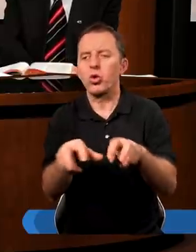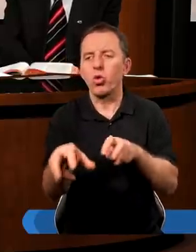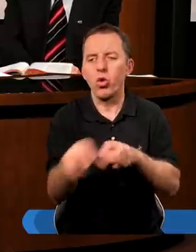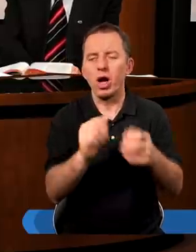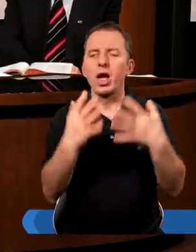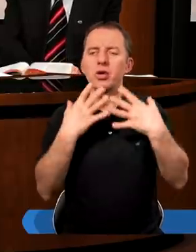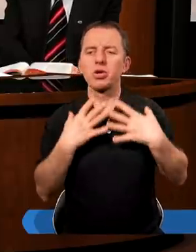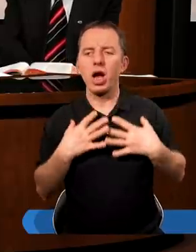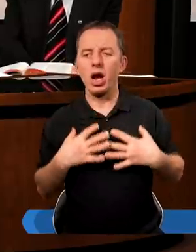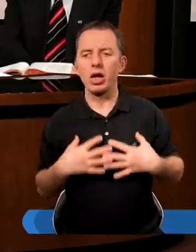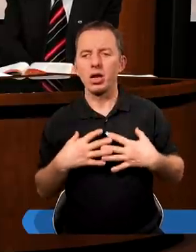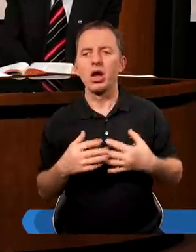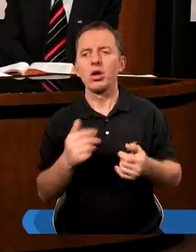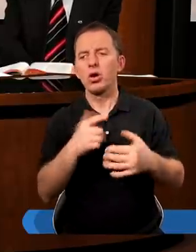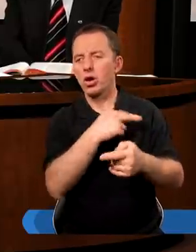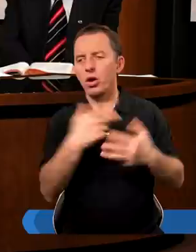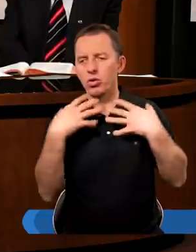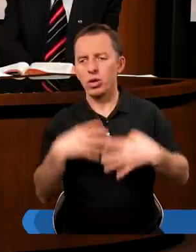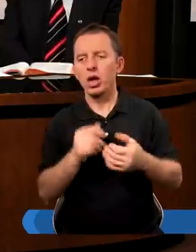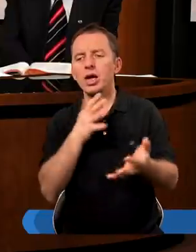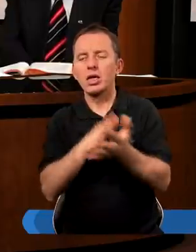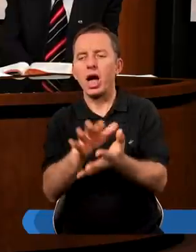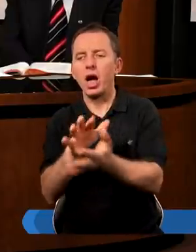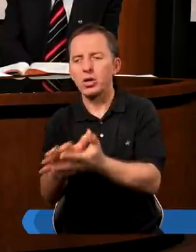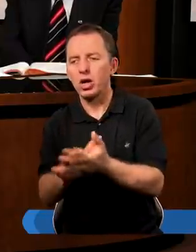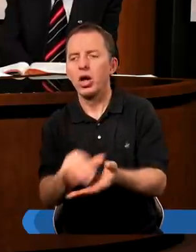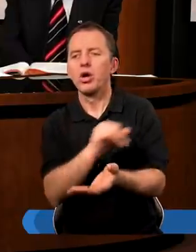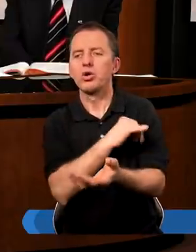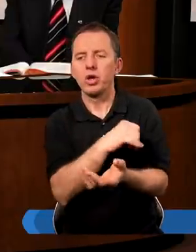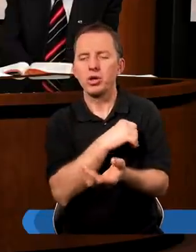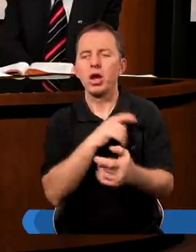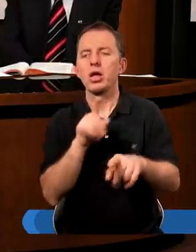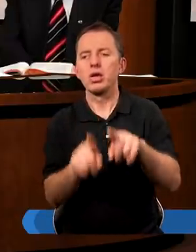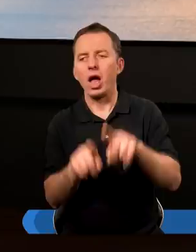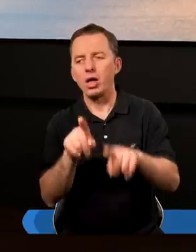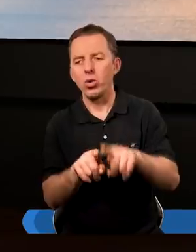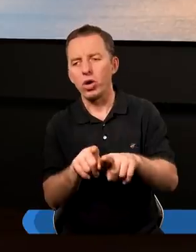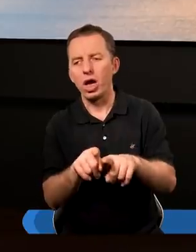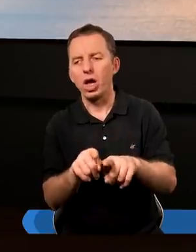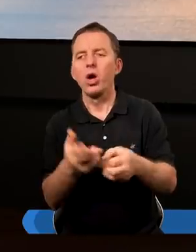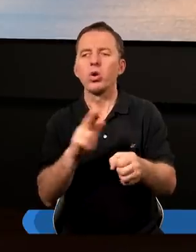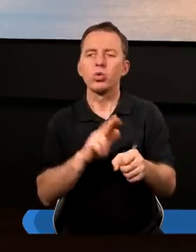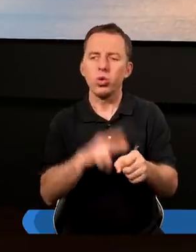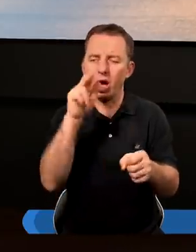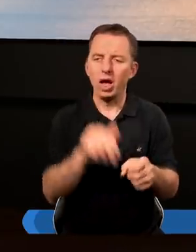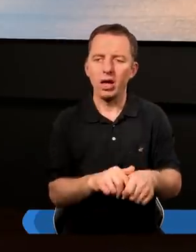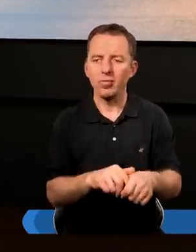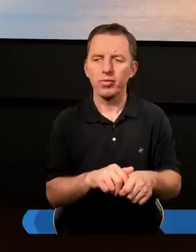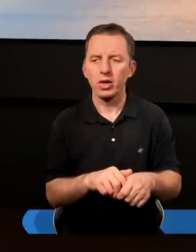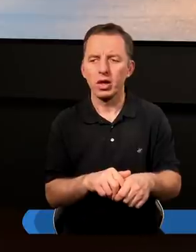cielesności, odruchami naszej tej skażonej, grzesznej natury, która